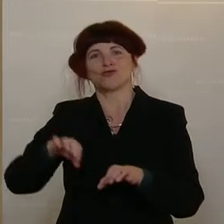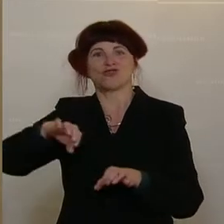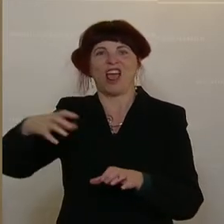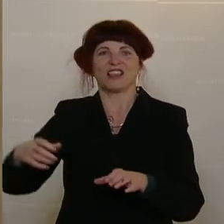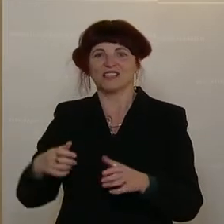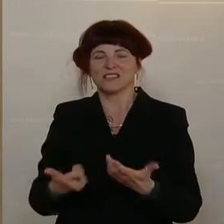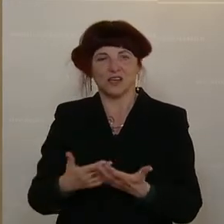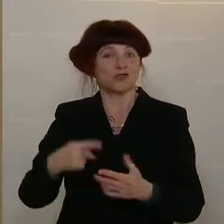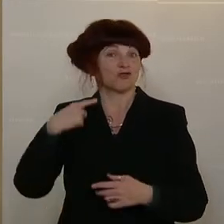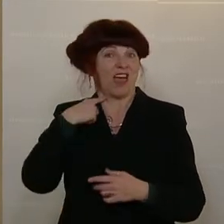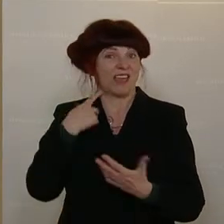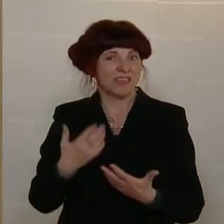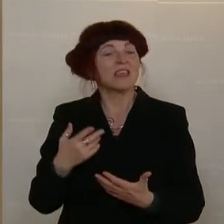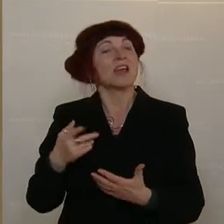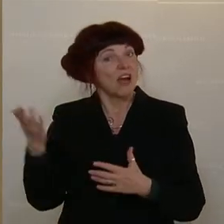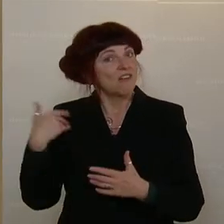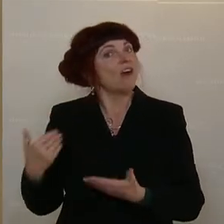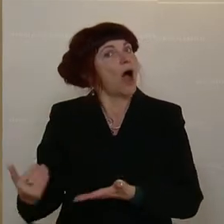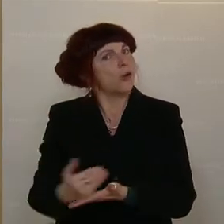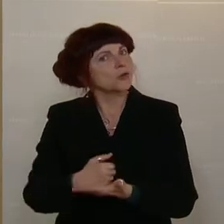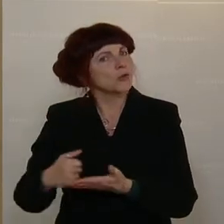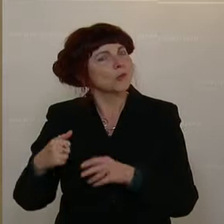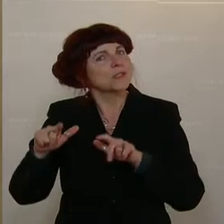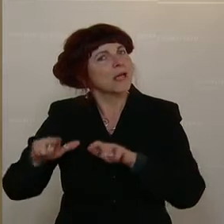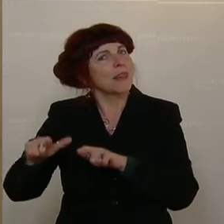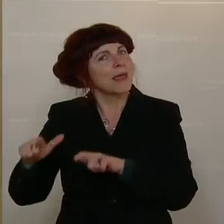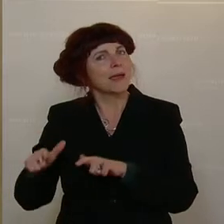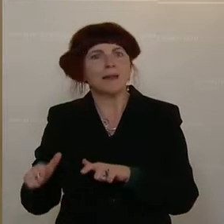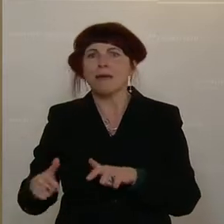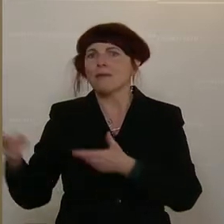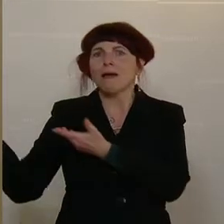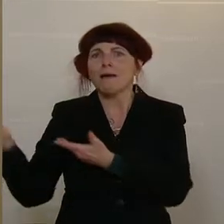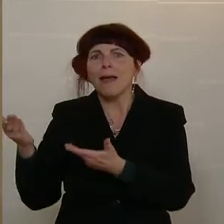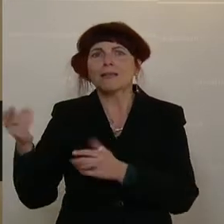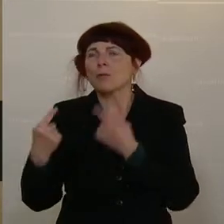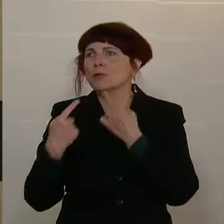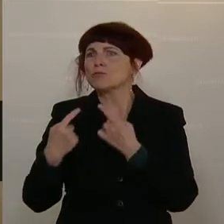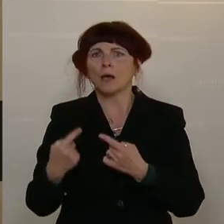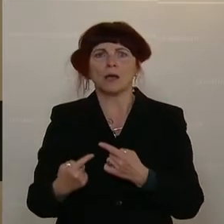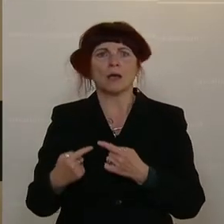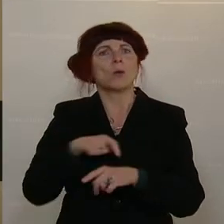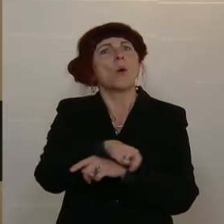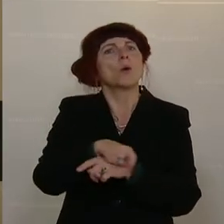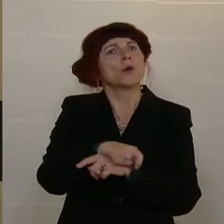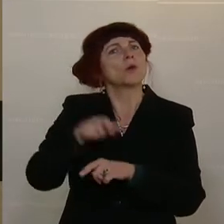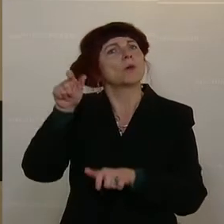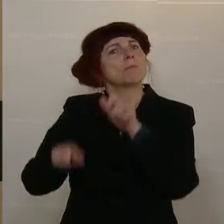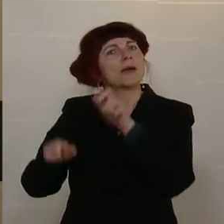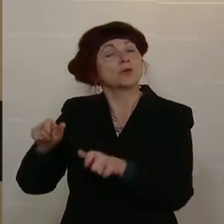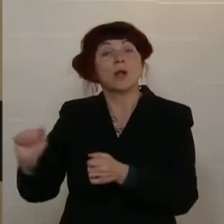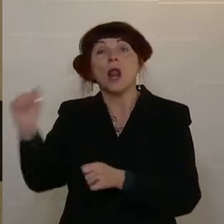Gelegenheit genutzt, um mit den Kellnerinnen und Kellnern zu sprechen, mit dem Küchenpersonal, mit dem